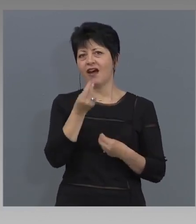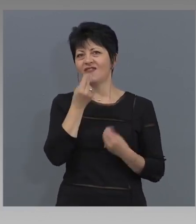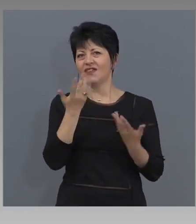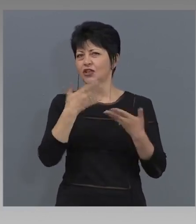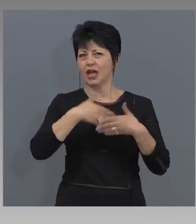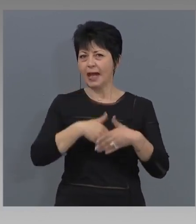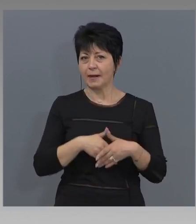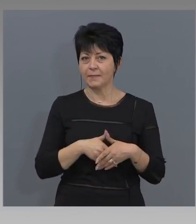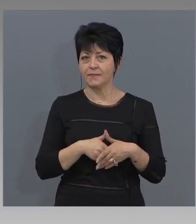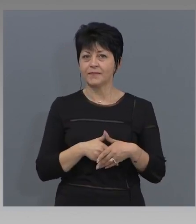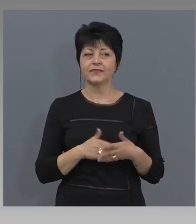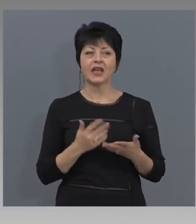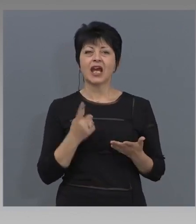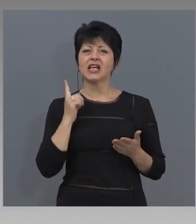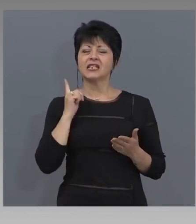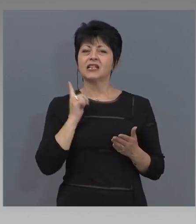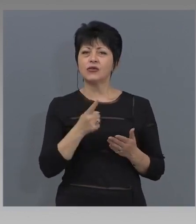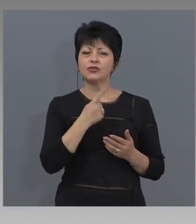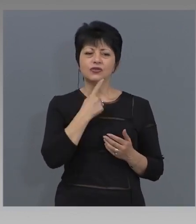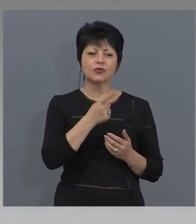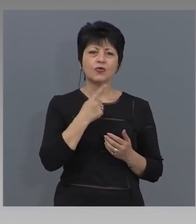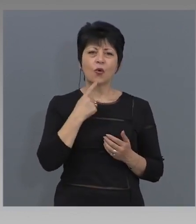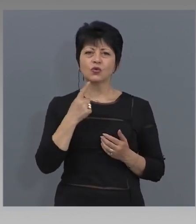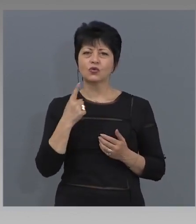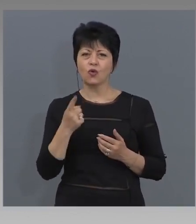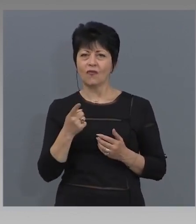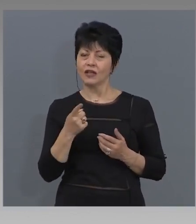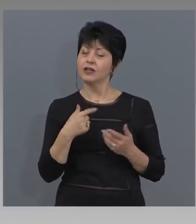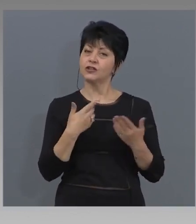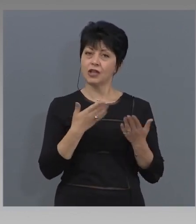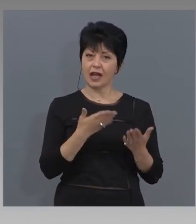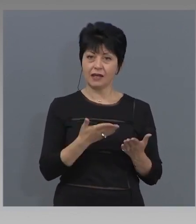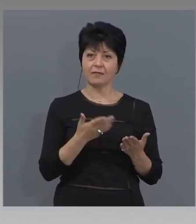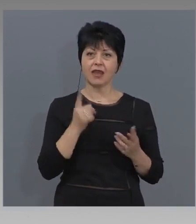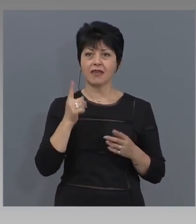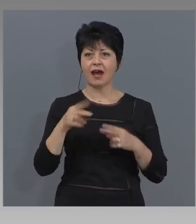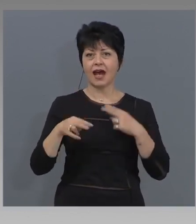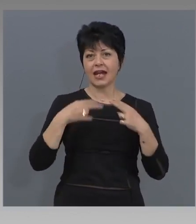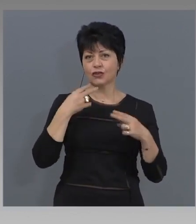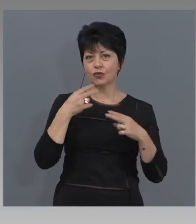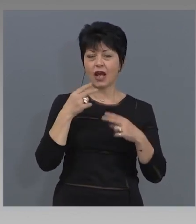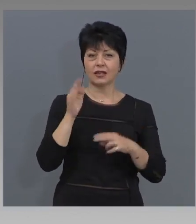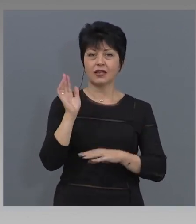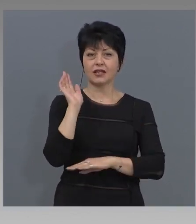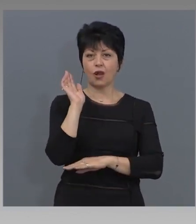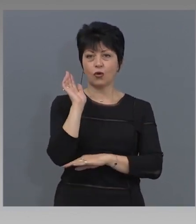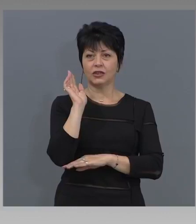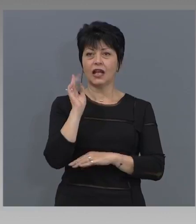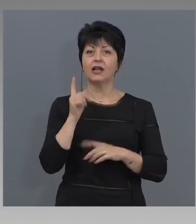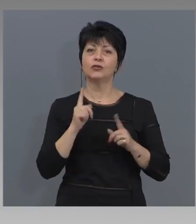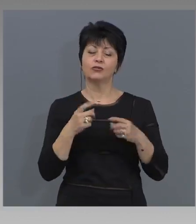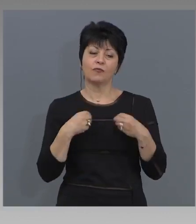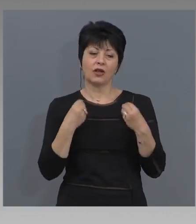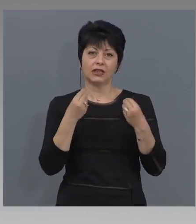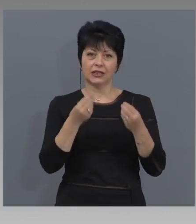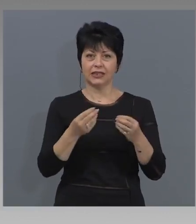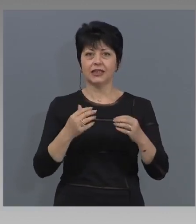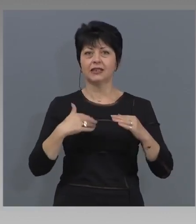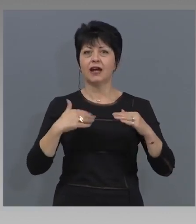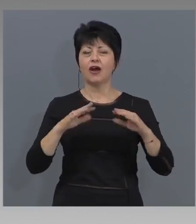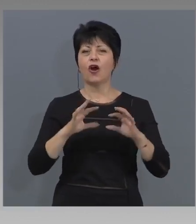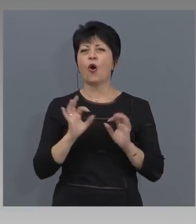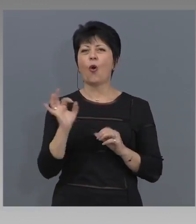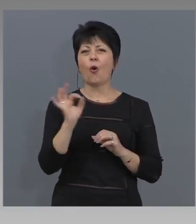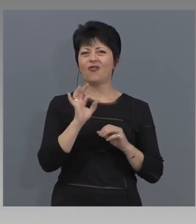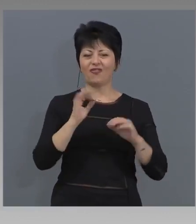условие дори се явява за хотели и ресторанти, които могат да представят офертите си през тази платформа, да